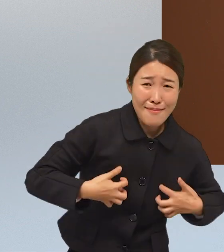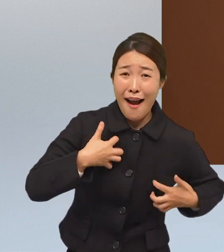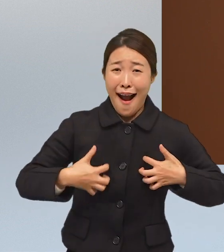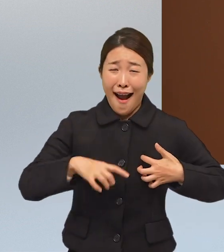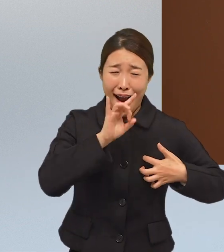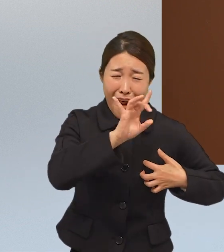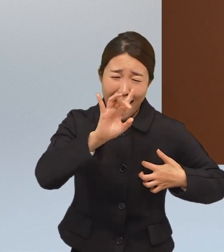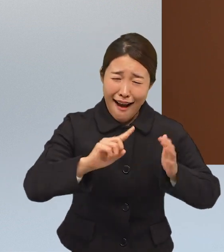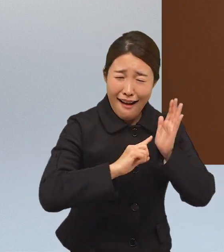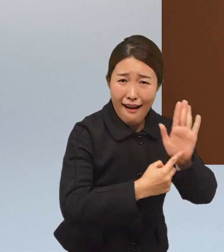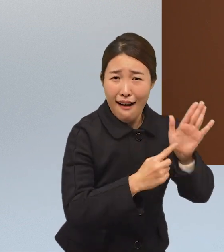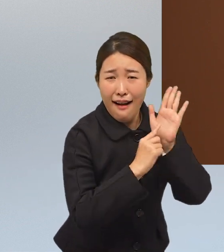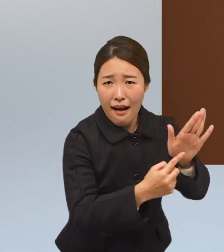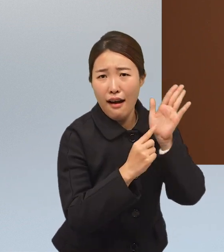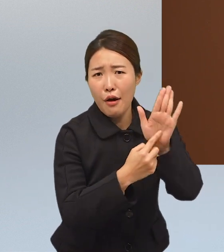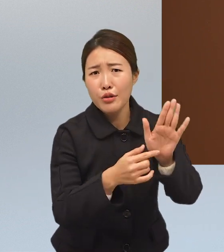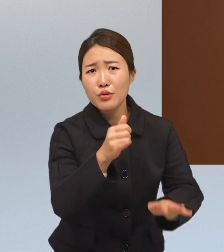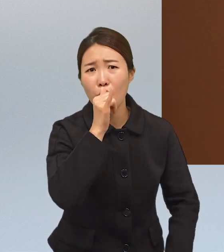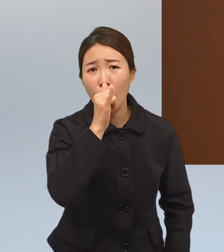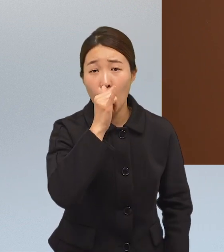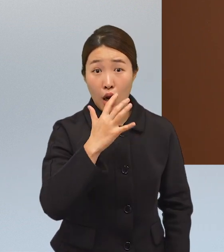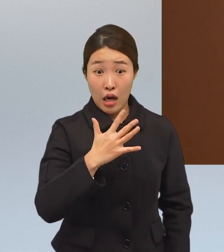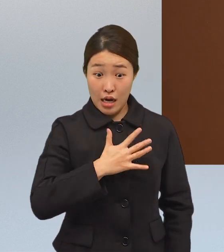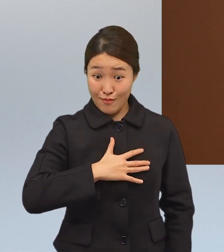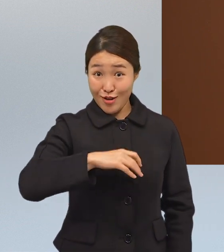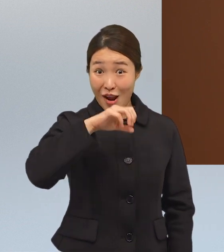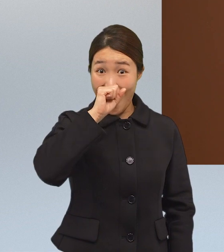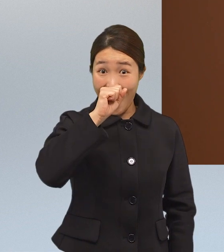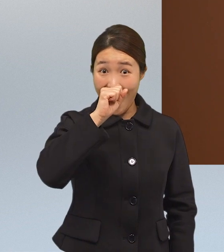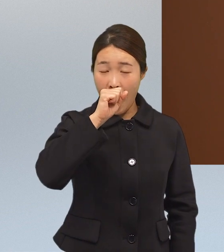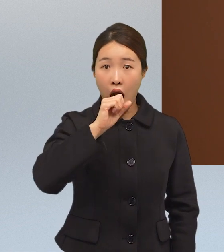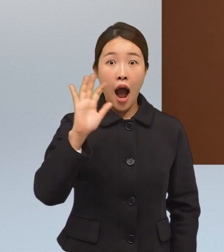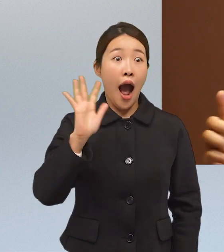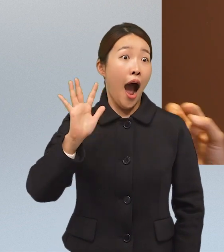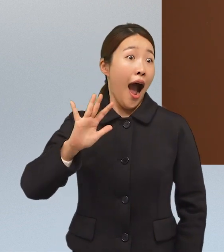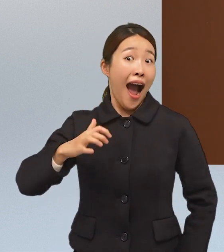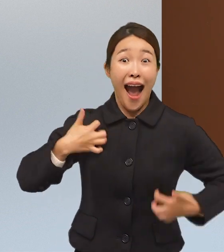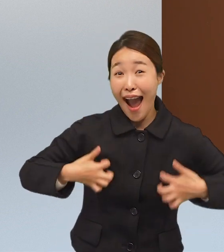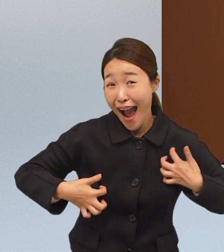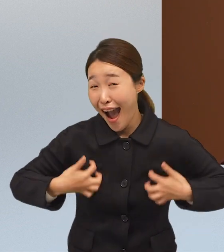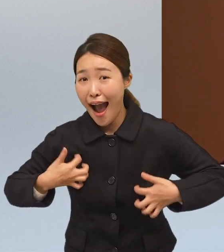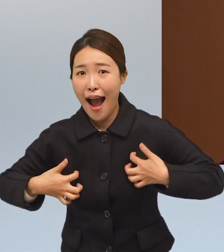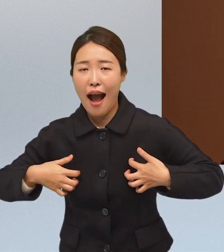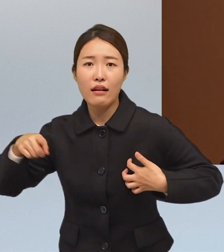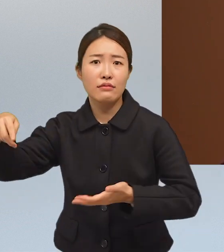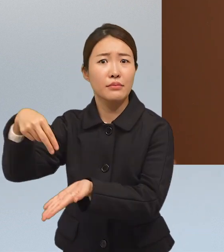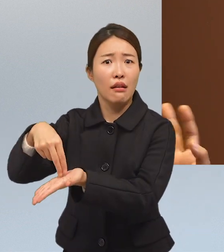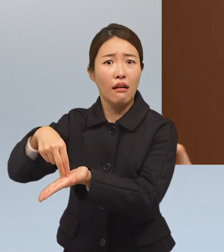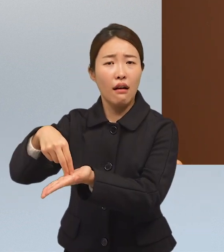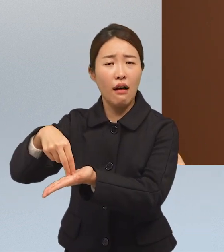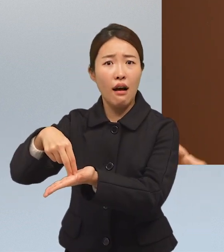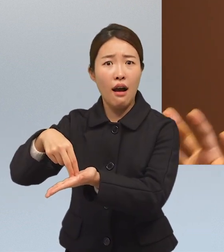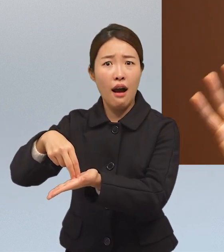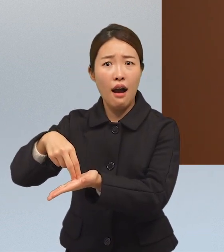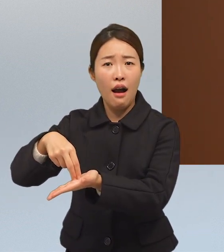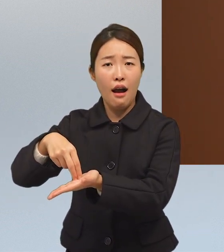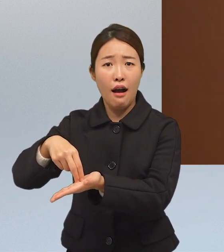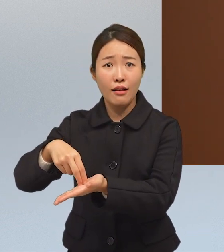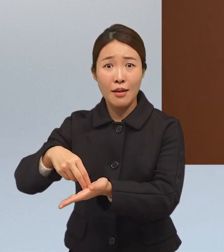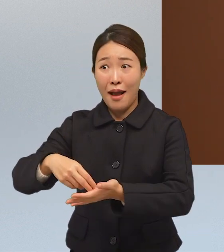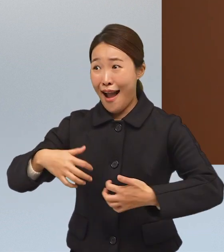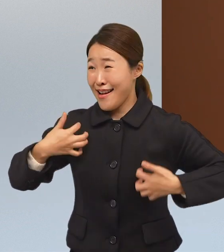또 하나가 들어가 있거든요 뭐가 기분이 좋으면 너무 난리를 치는 거예요 제 입장에서는